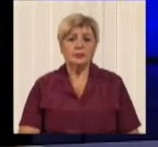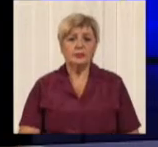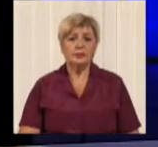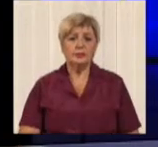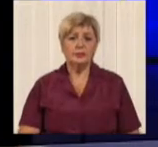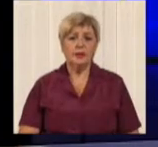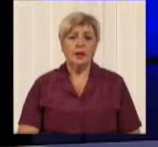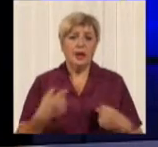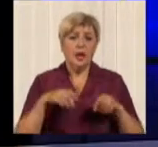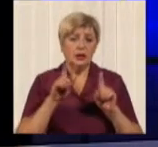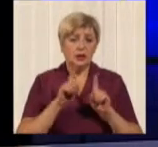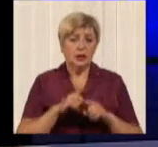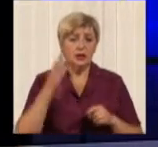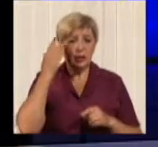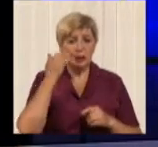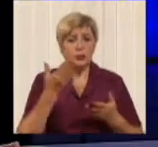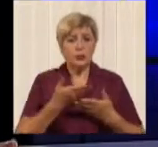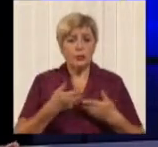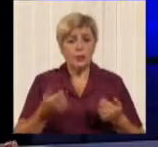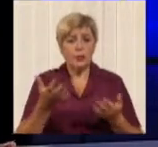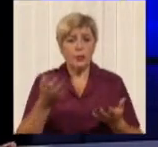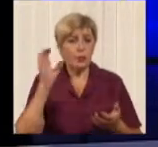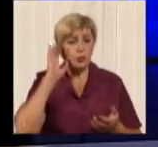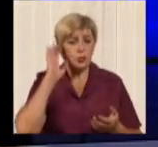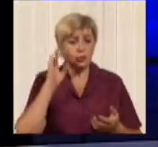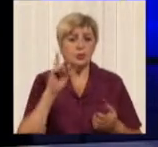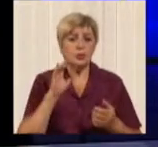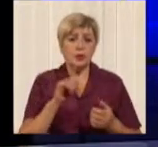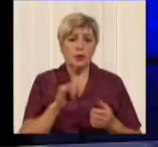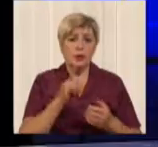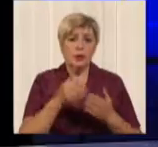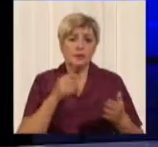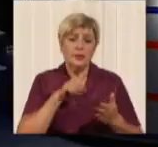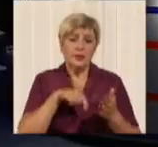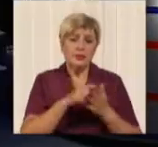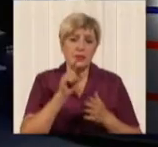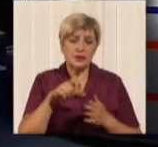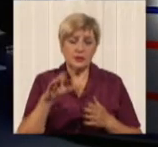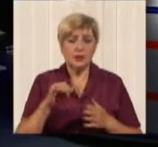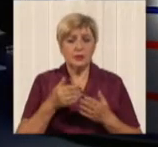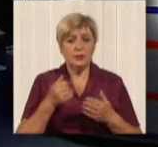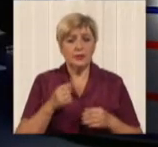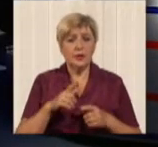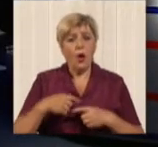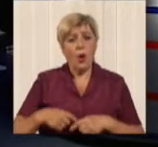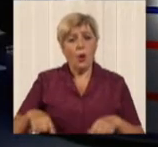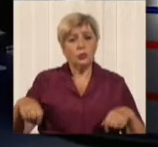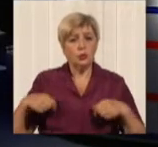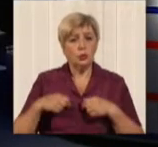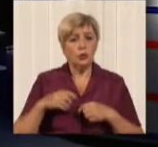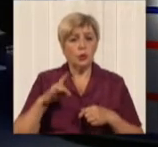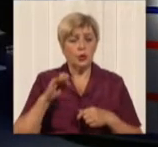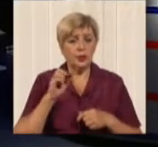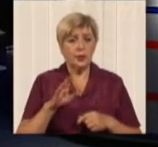Тож, такі думки ми почули від містян і навіть від кондукторів, які безпосередньо так працюють для того, щоб